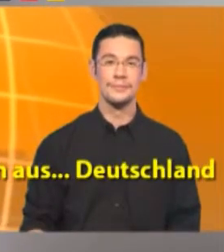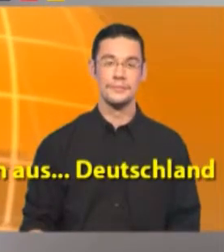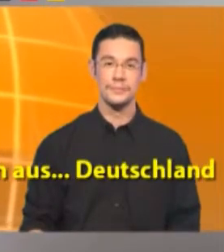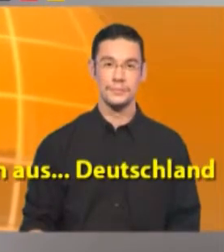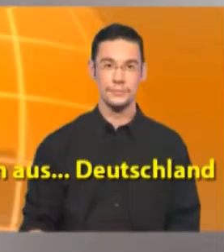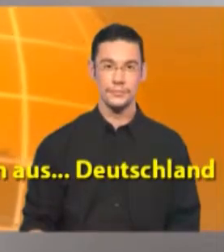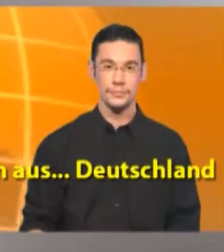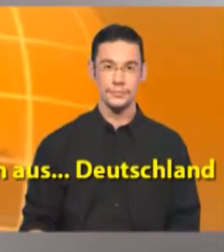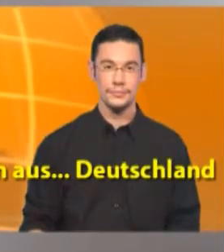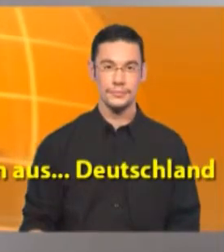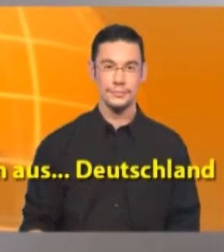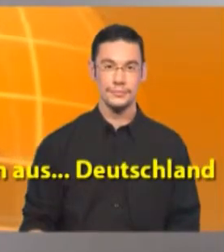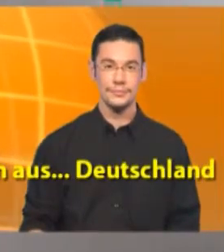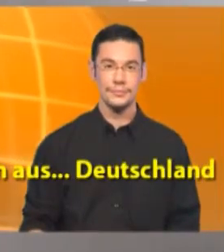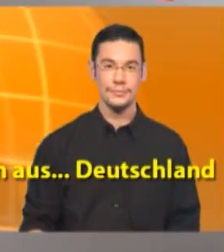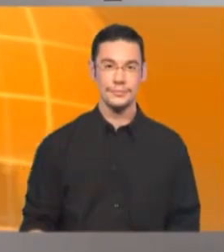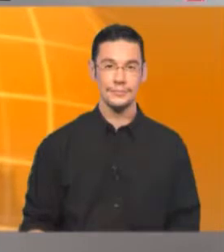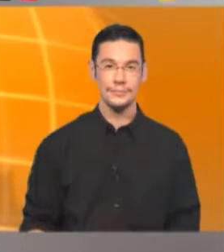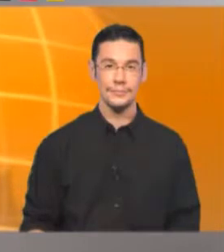Dalla Germania.